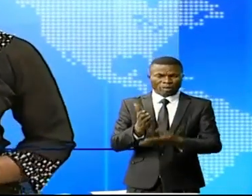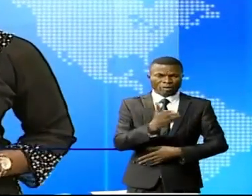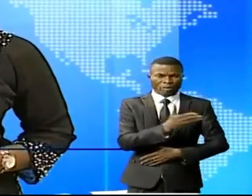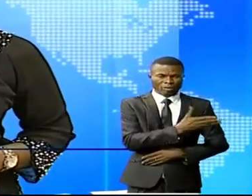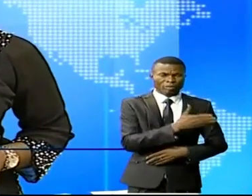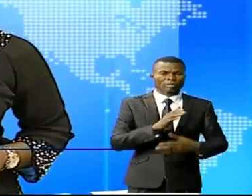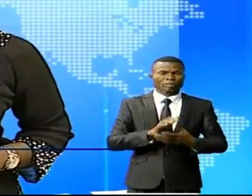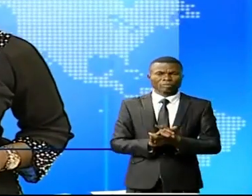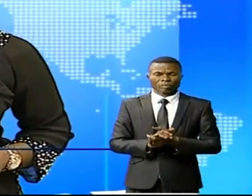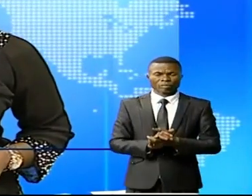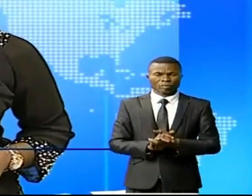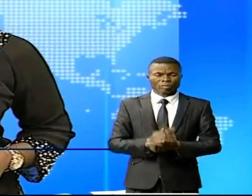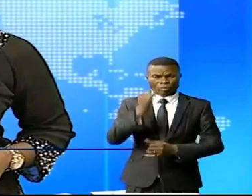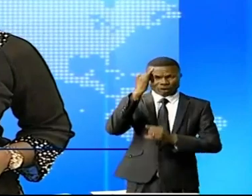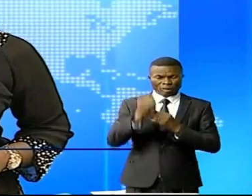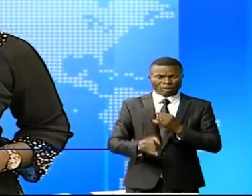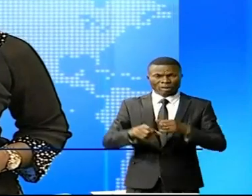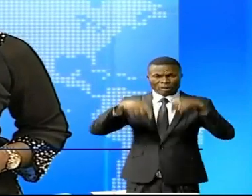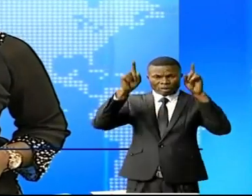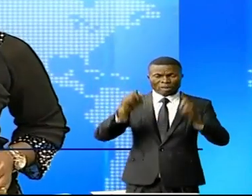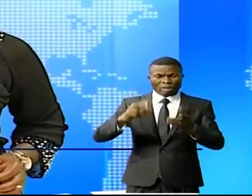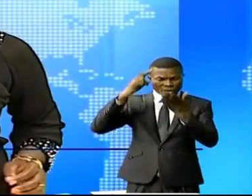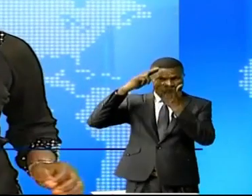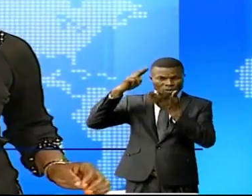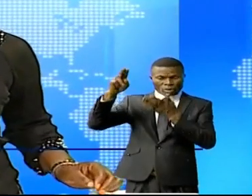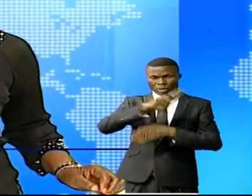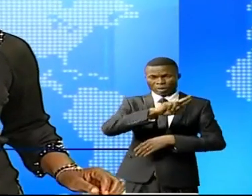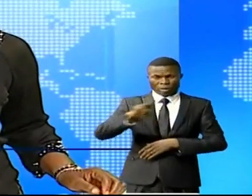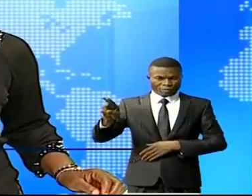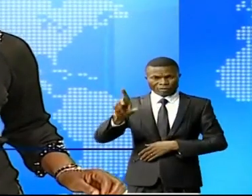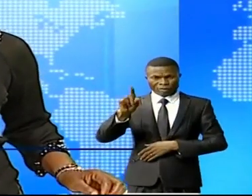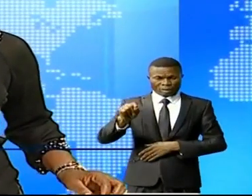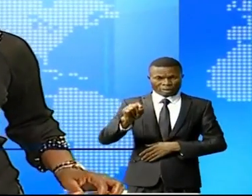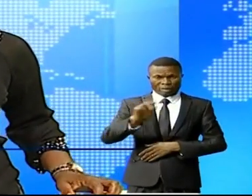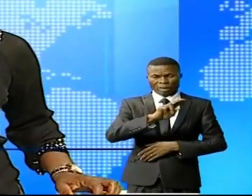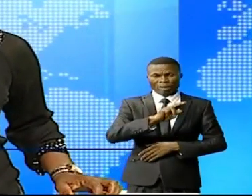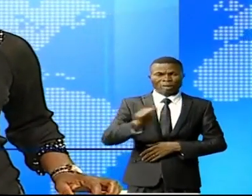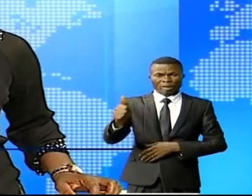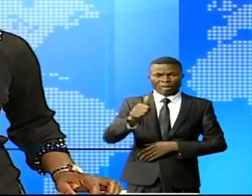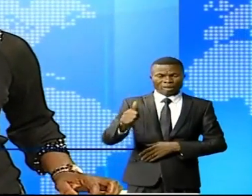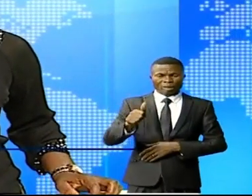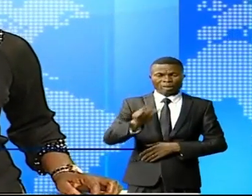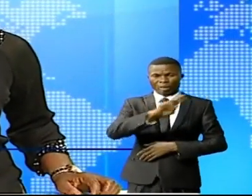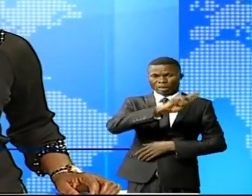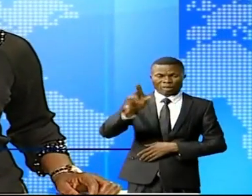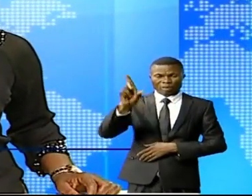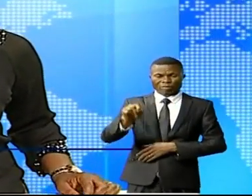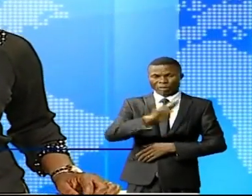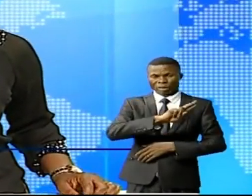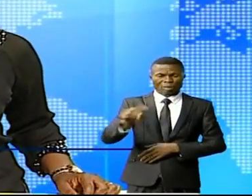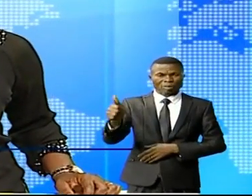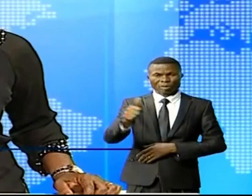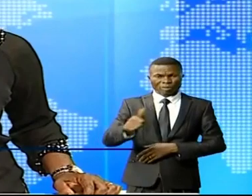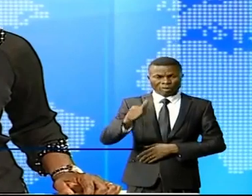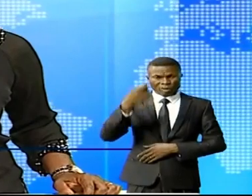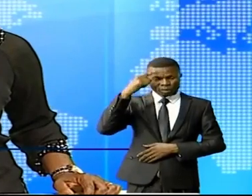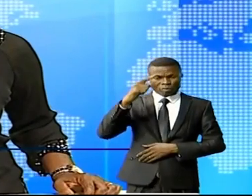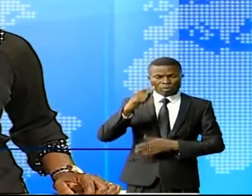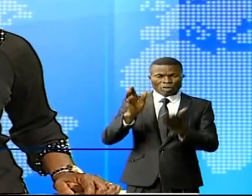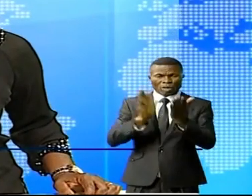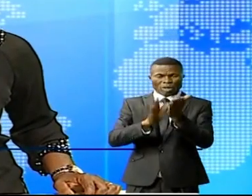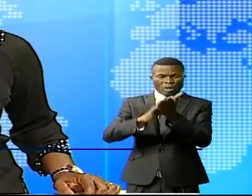Il y a eu clôture de l'année académique 2020-2021 pour les